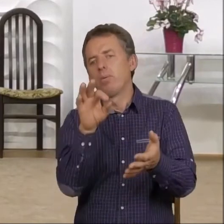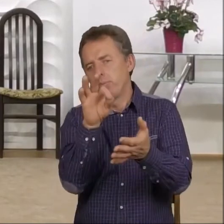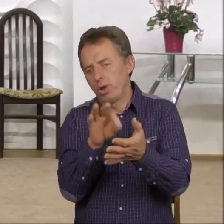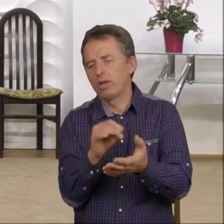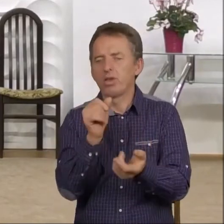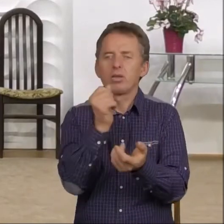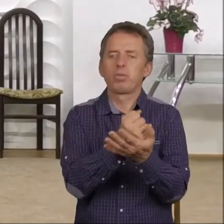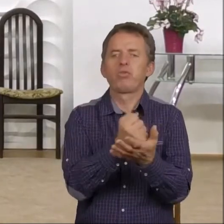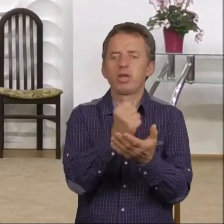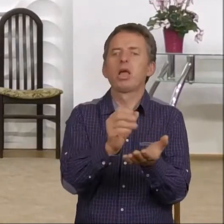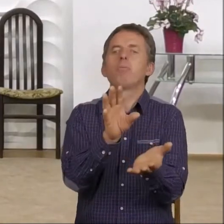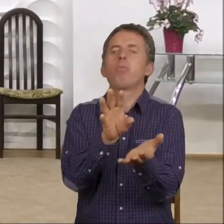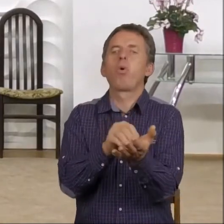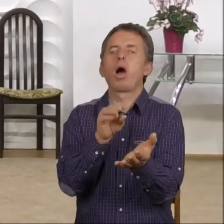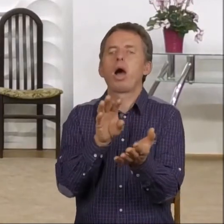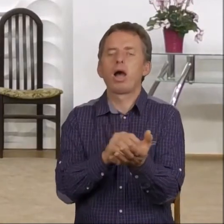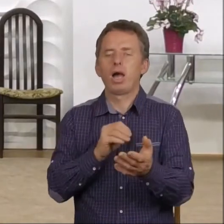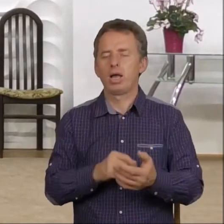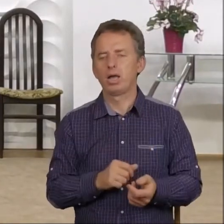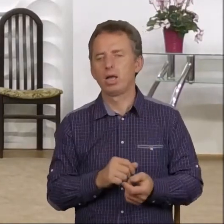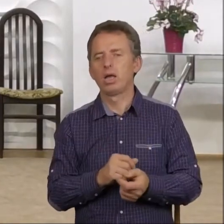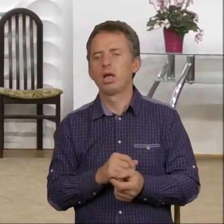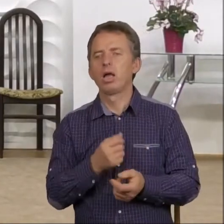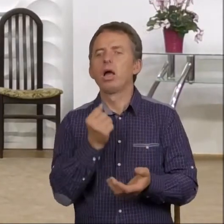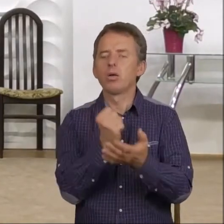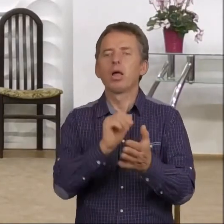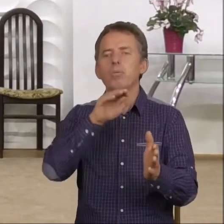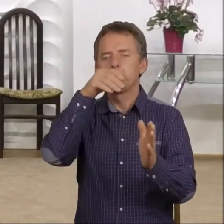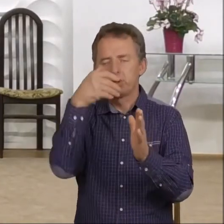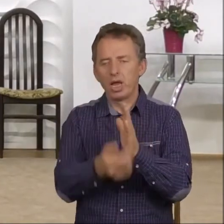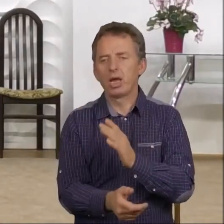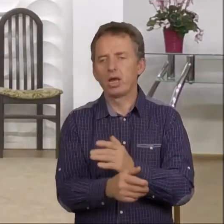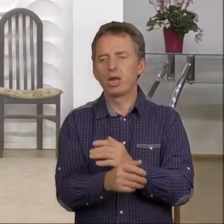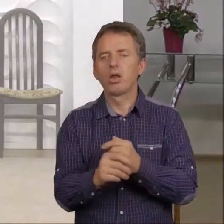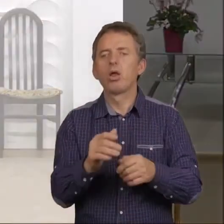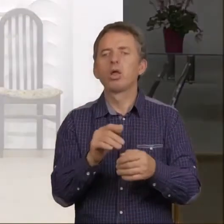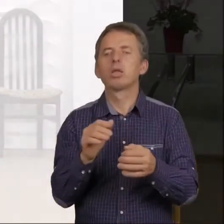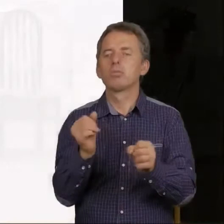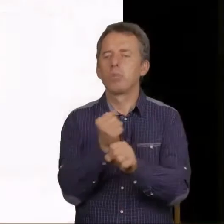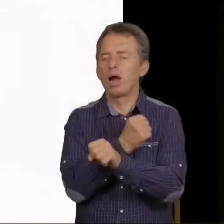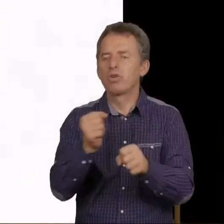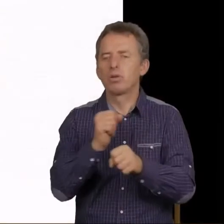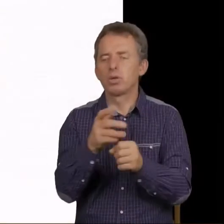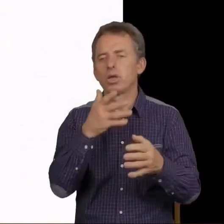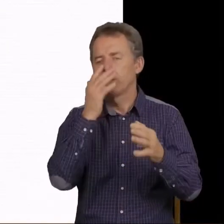błahostką. Tak przegrał swoje zbawienie król Saul, prawda?